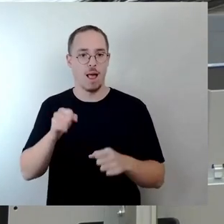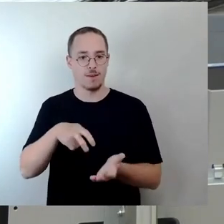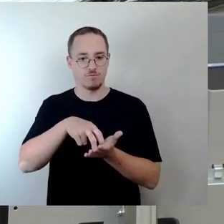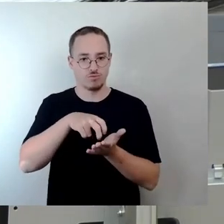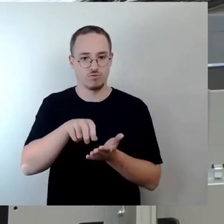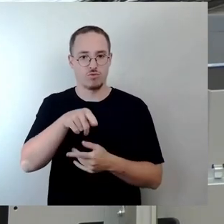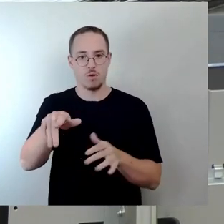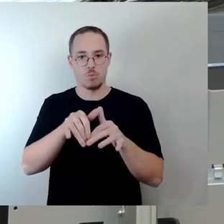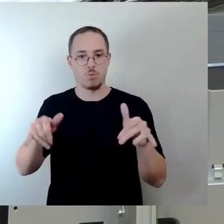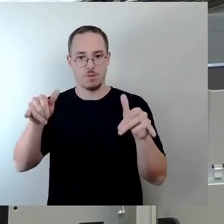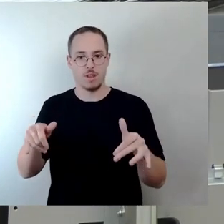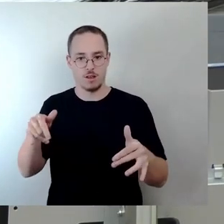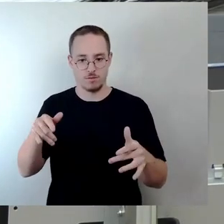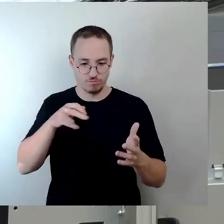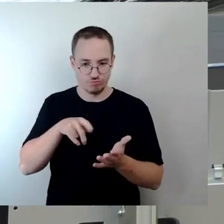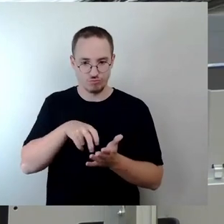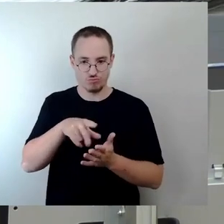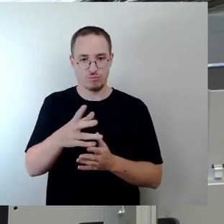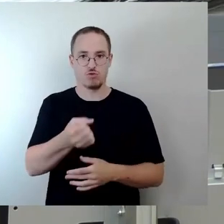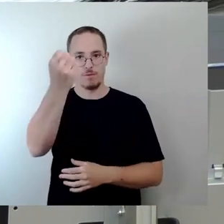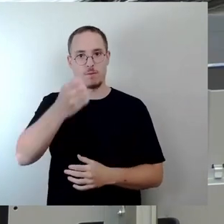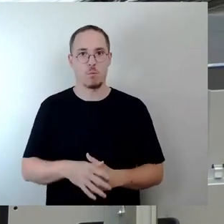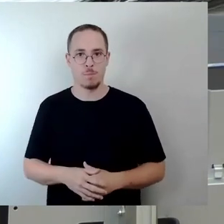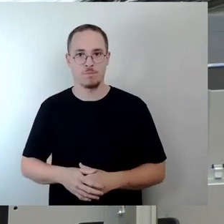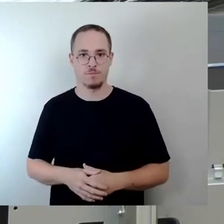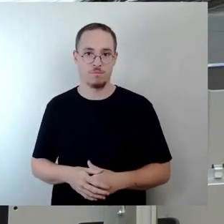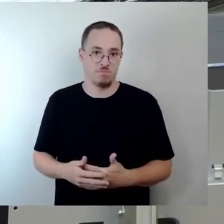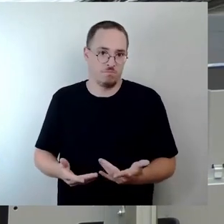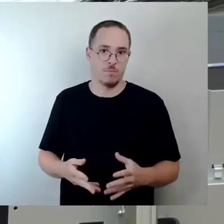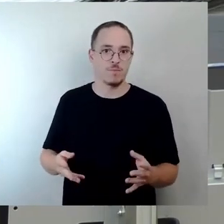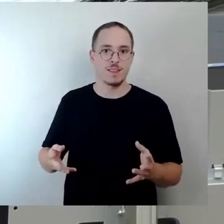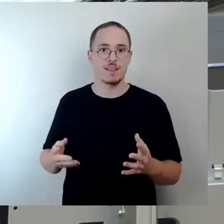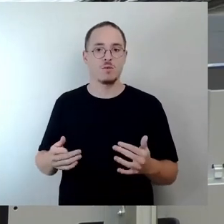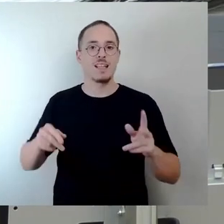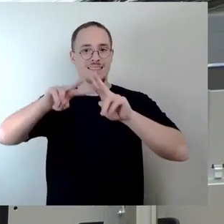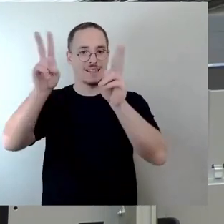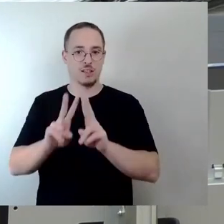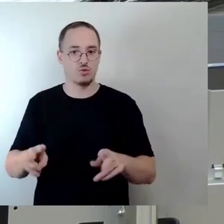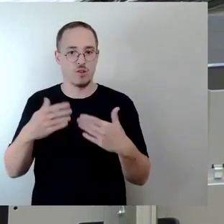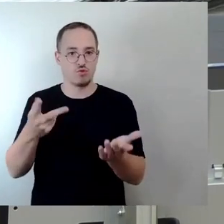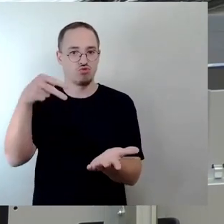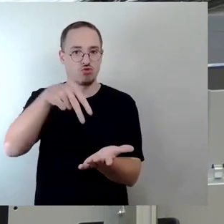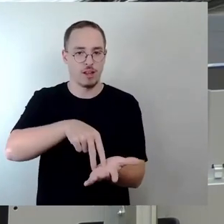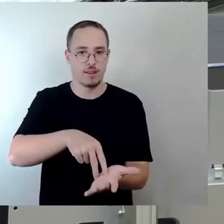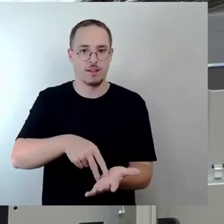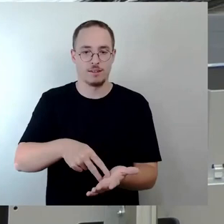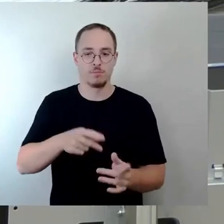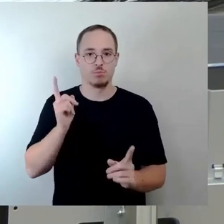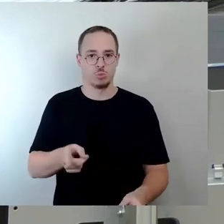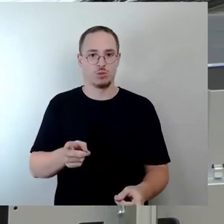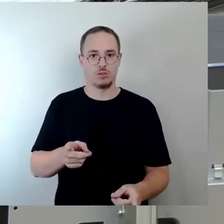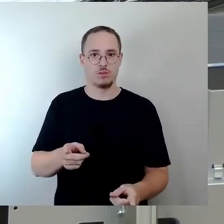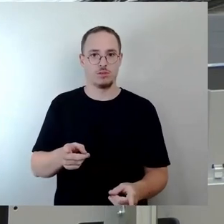Tanzprobenraum, ein Ballettprobenraum zur Verfügung steht, wo das Ballett kurz vor der Aufführung noch ein Bild voll